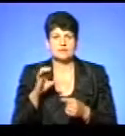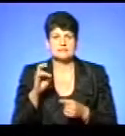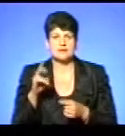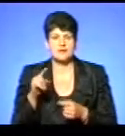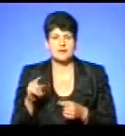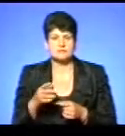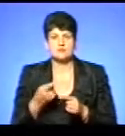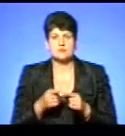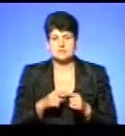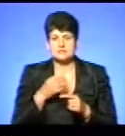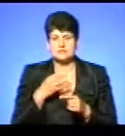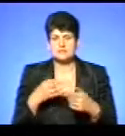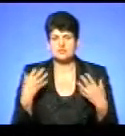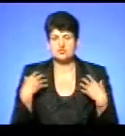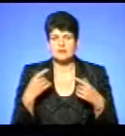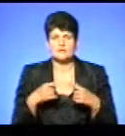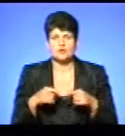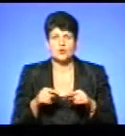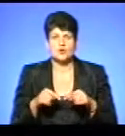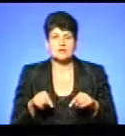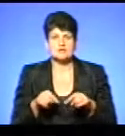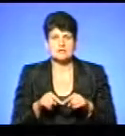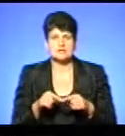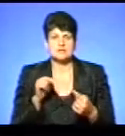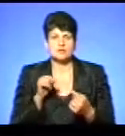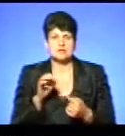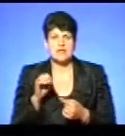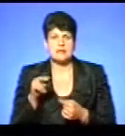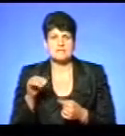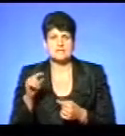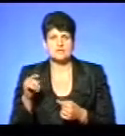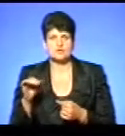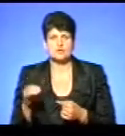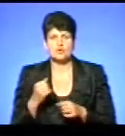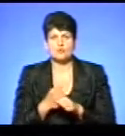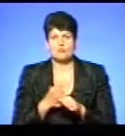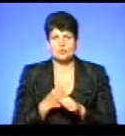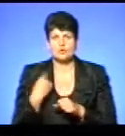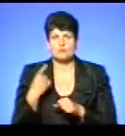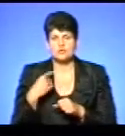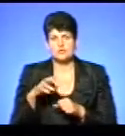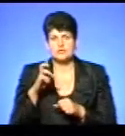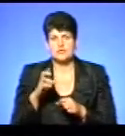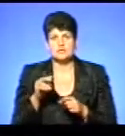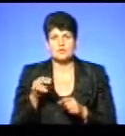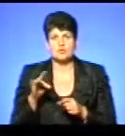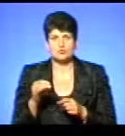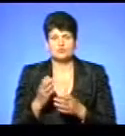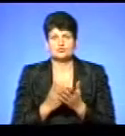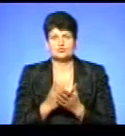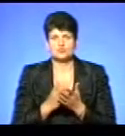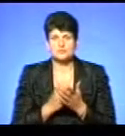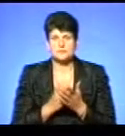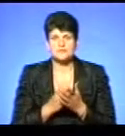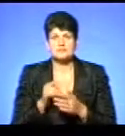повідомив начальник відділу організації протиепізоотичної роботи обласної Держпродспоживслужби Володимир Марків. За його